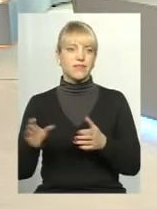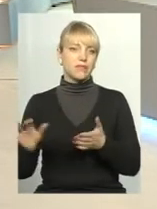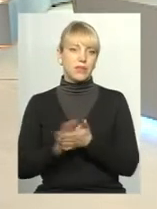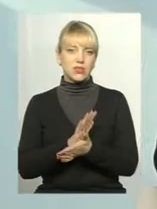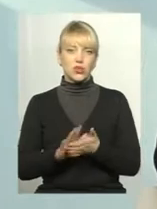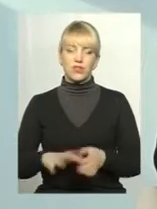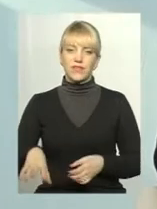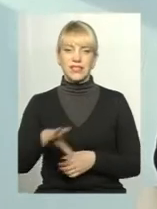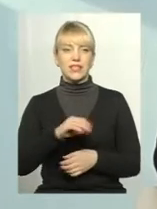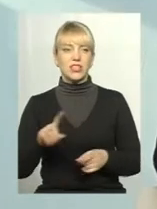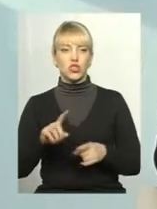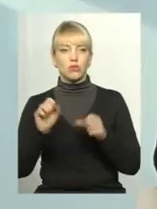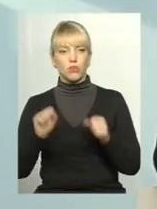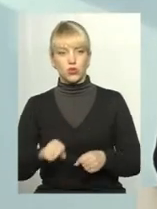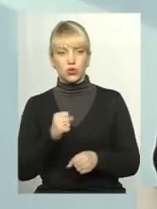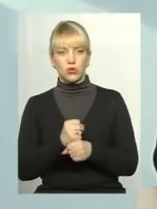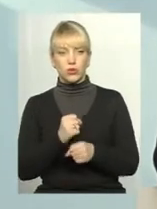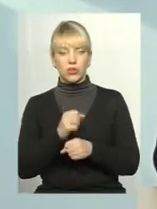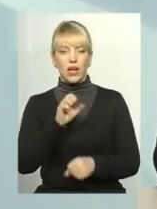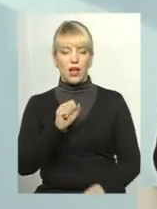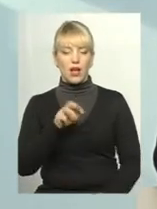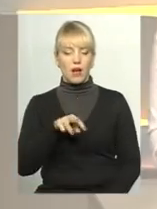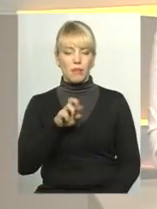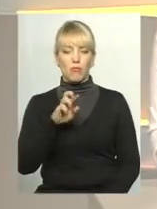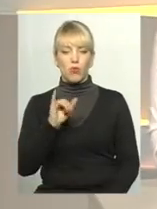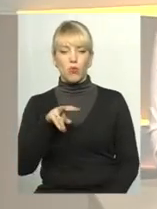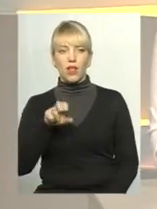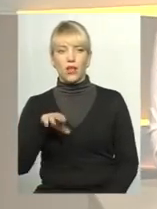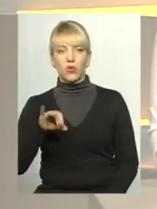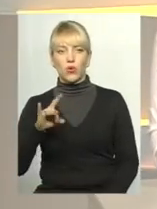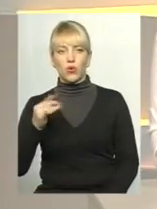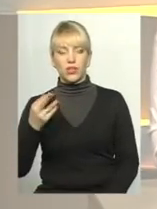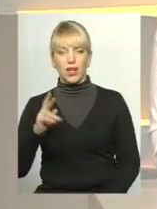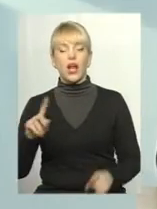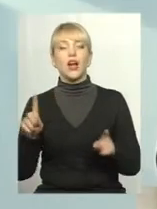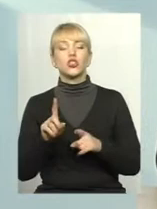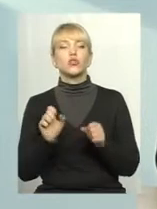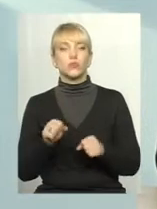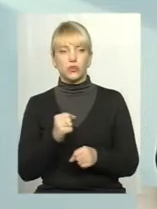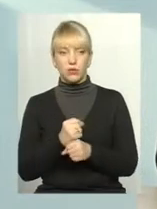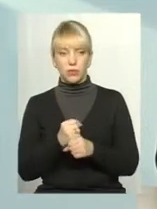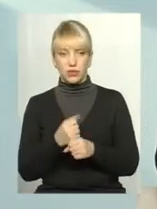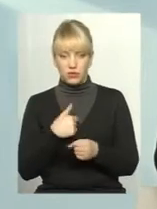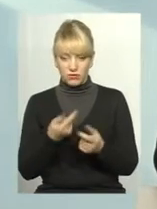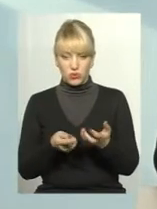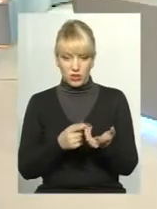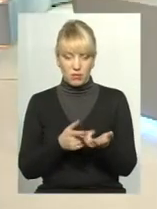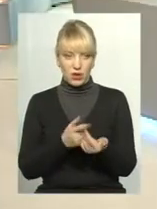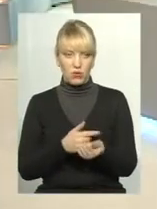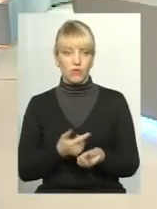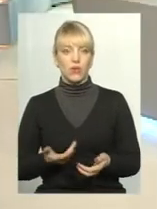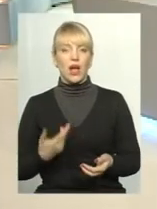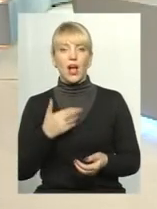Все, що можуть зробити в амбулаторії. Так, от скажіть, що там можуть зробити безкоштовно? Приблизно, я вже тільки перераховував. А ліки які?